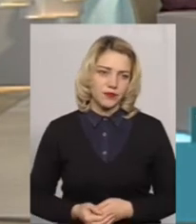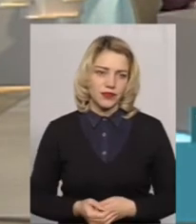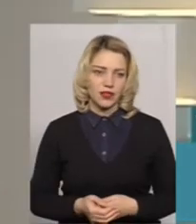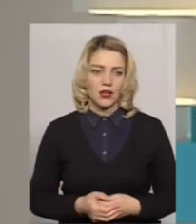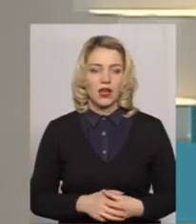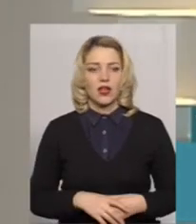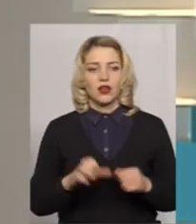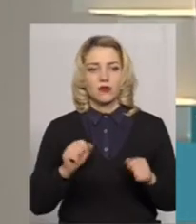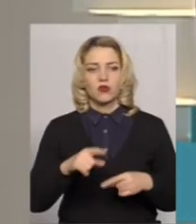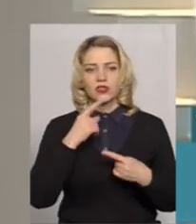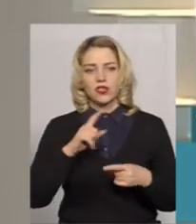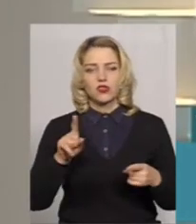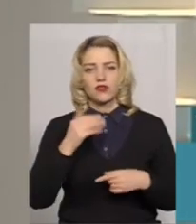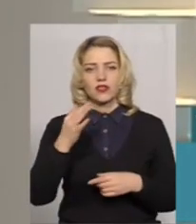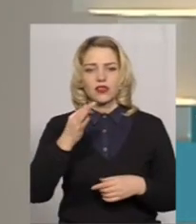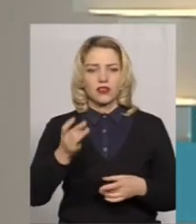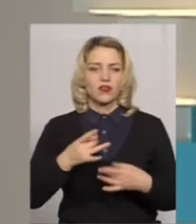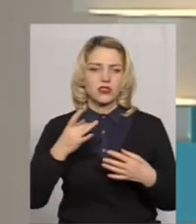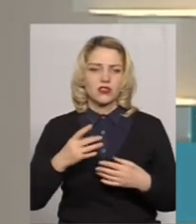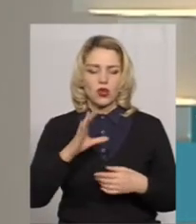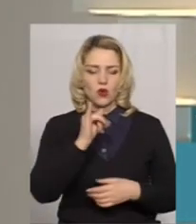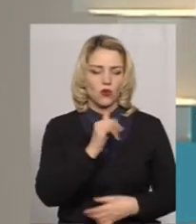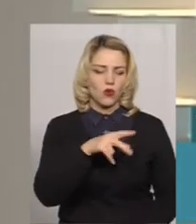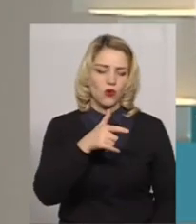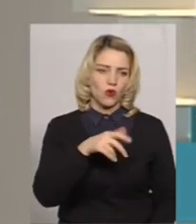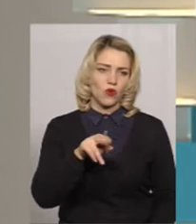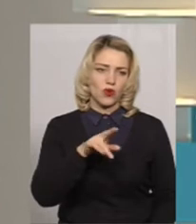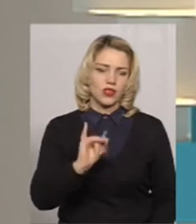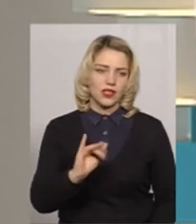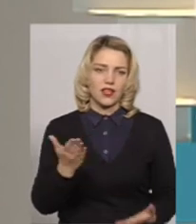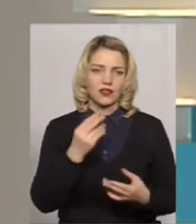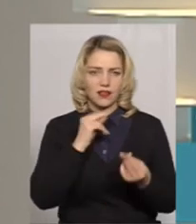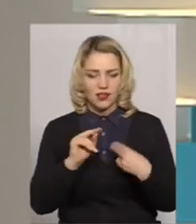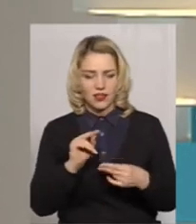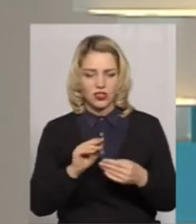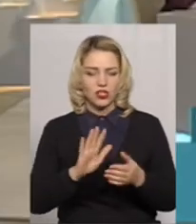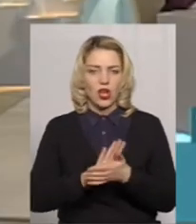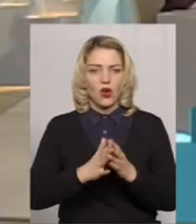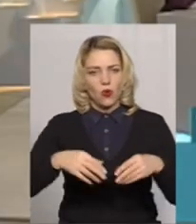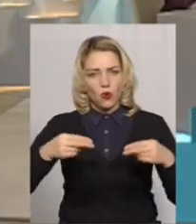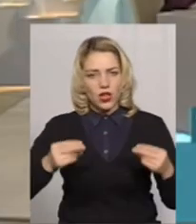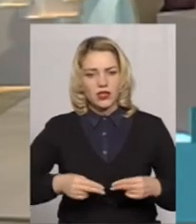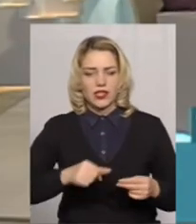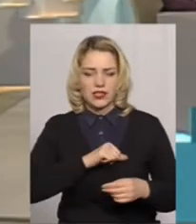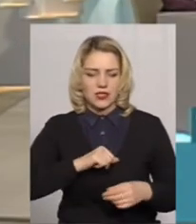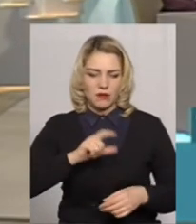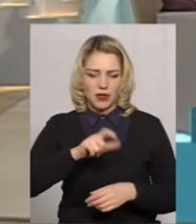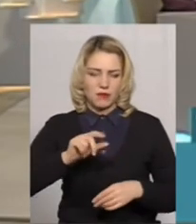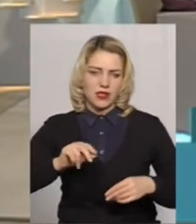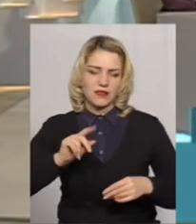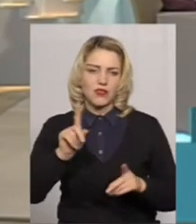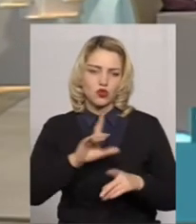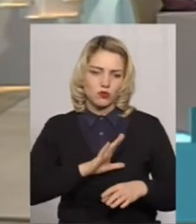підказувати те, що ви казали, стосовно угод, які краще укладати самим працівникам для того, щоб бути